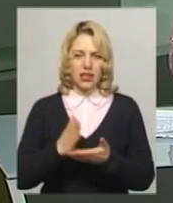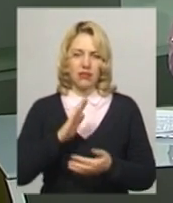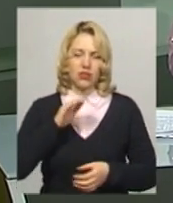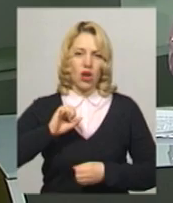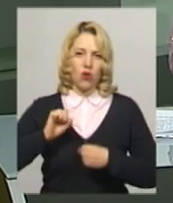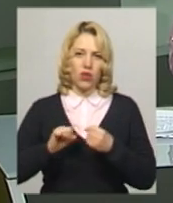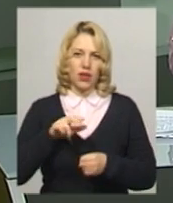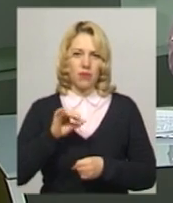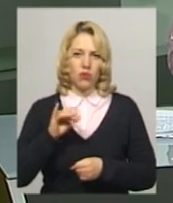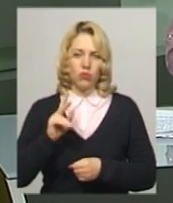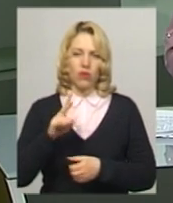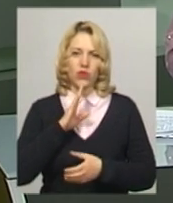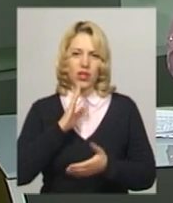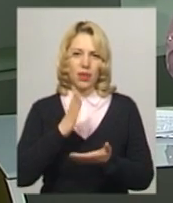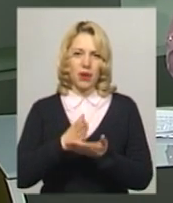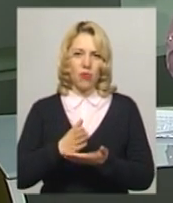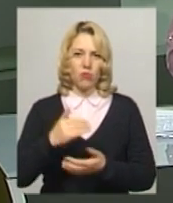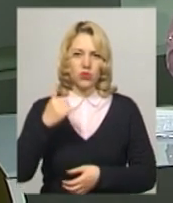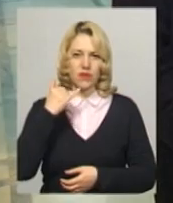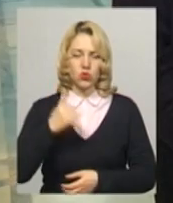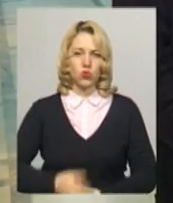Світлана Поробок. Вона з нами на прямому зв'язку.